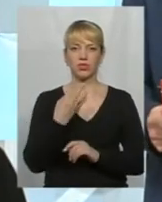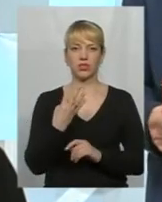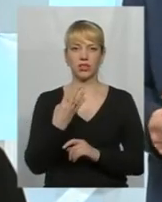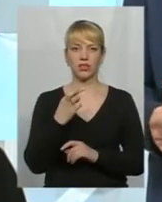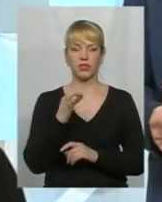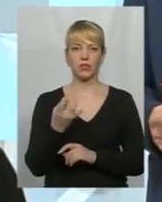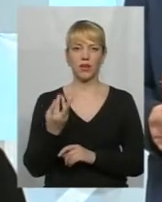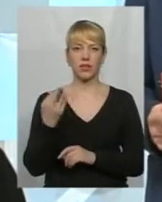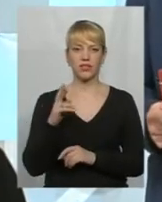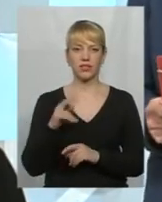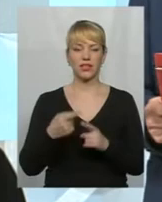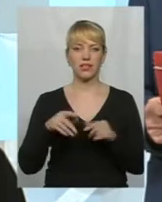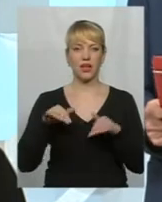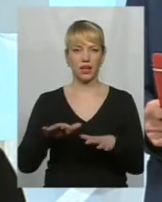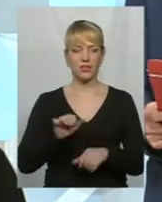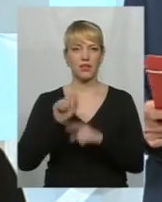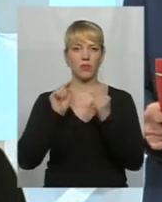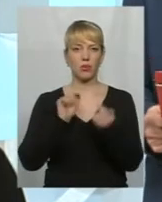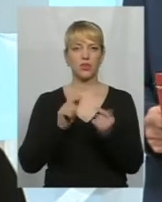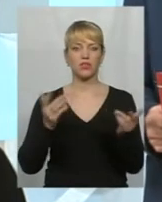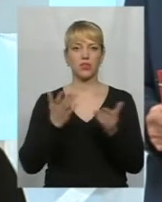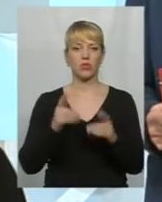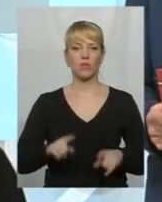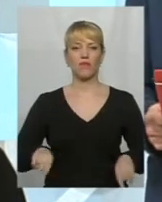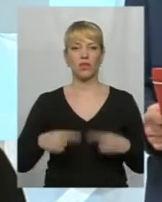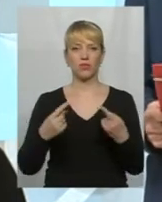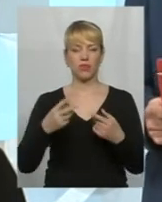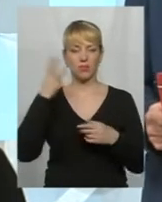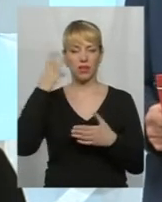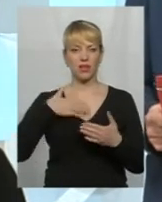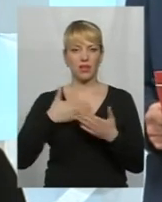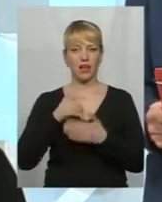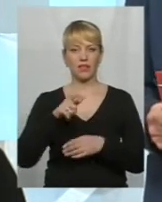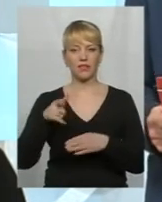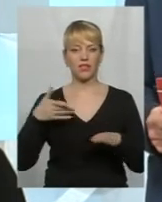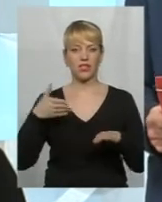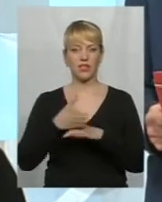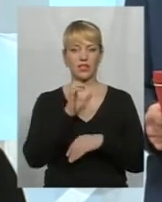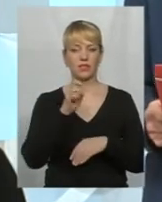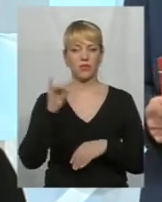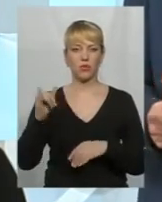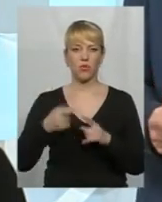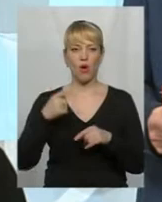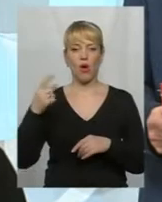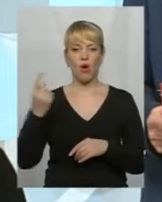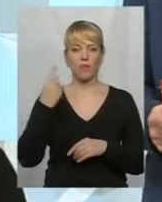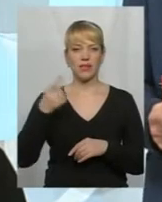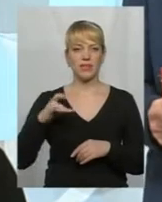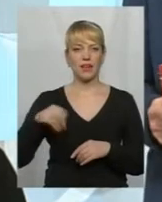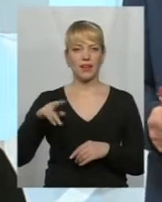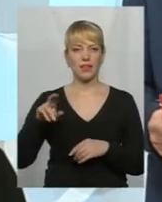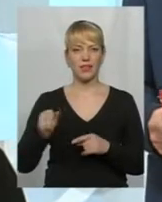березня з акцією протесту, яку влаштували хмельницькому активісту. Вони завітали до СБУ, потім до обласної ради, потім до міської ради.